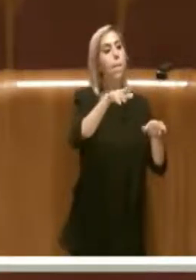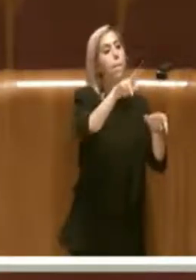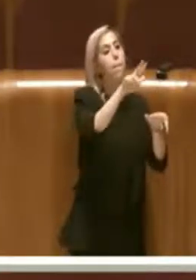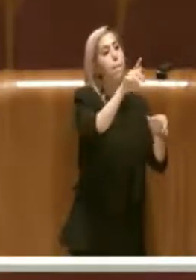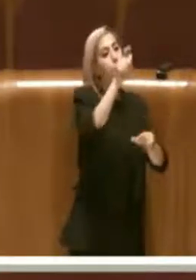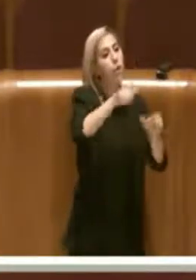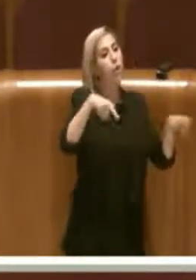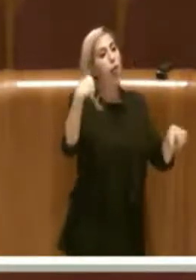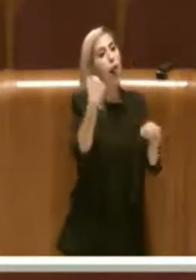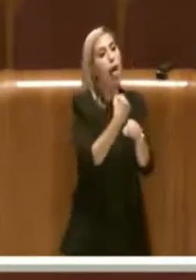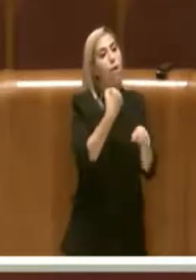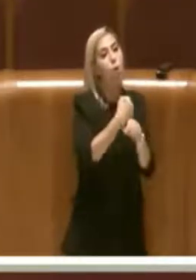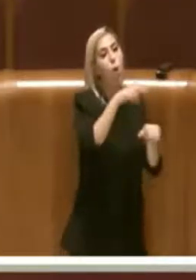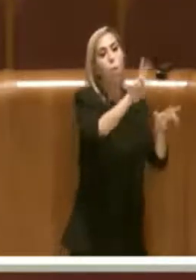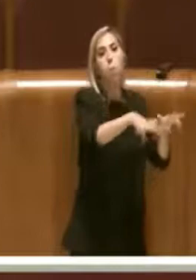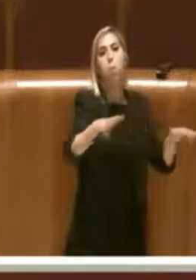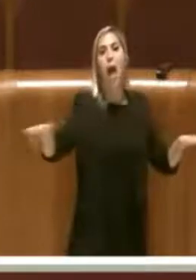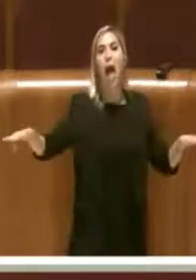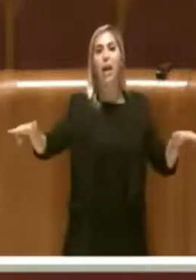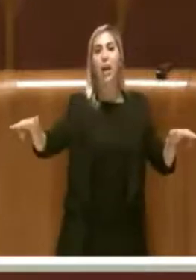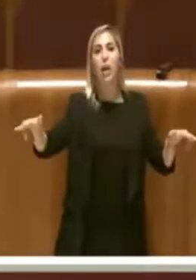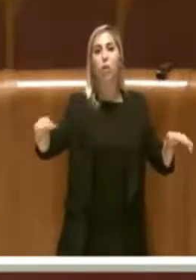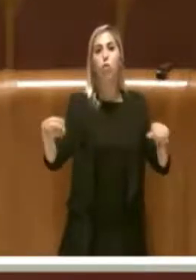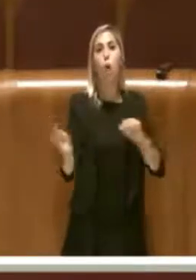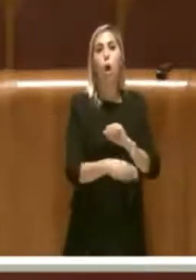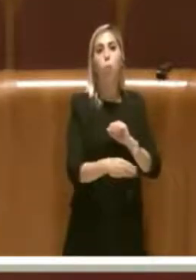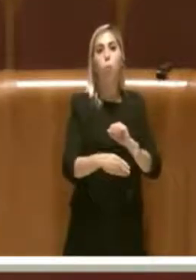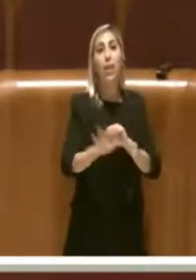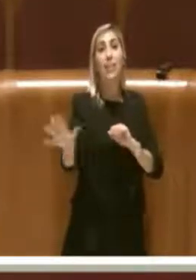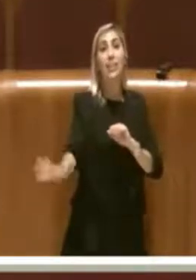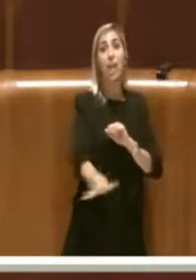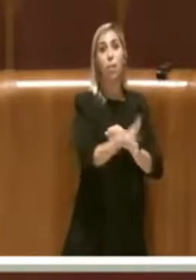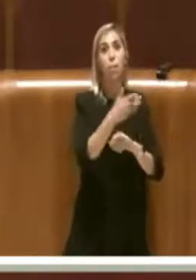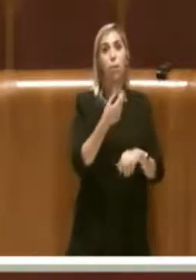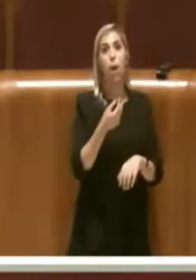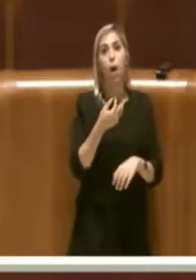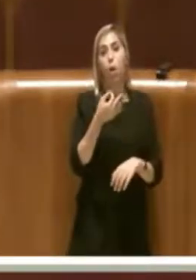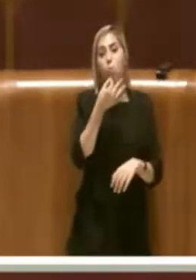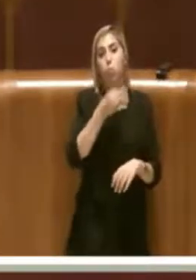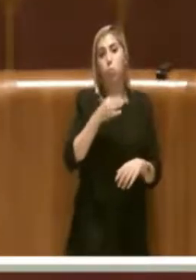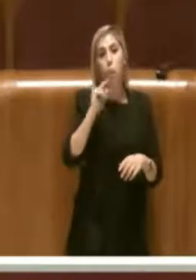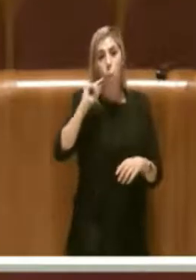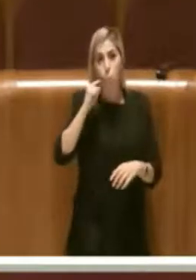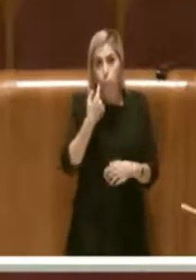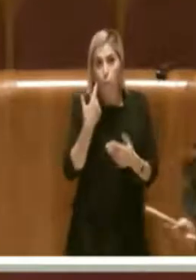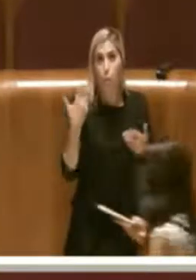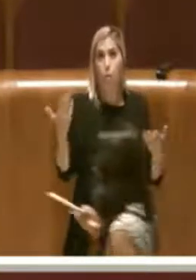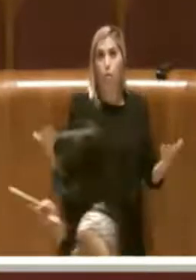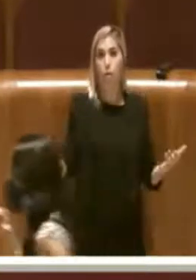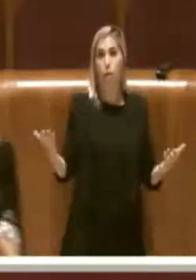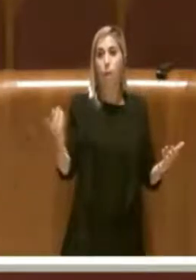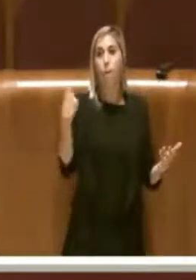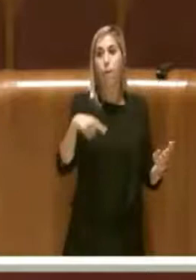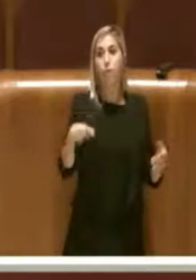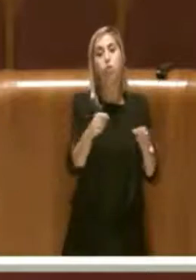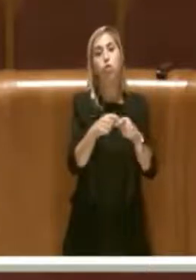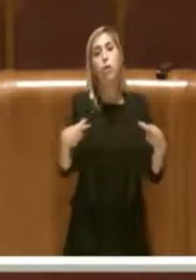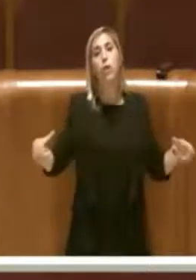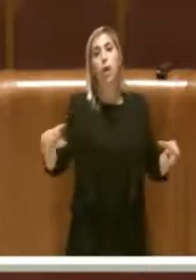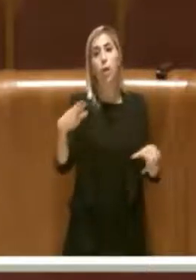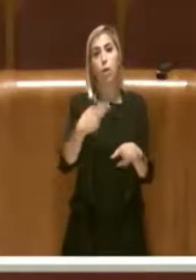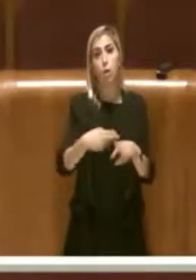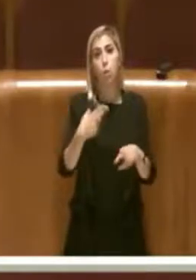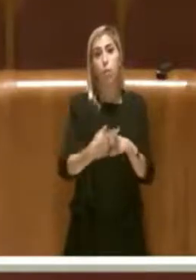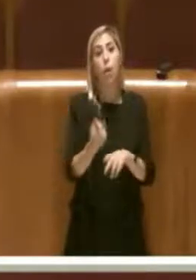abusivi sembra una buona opportunità, a mio avviso, per la città di Roma